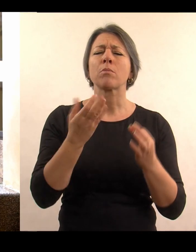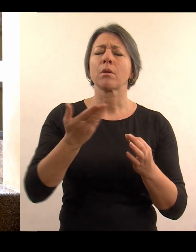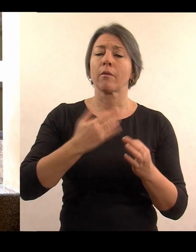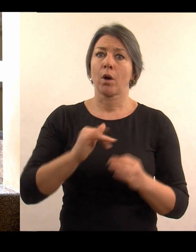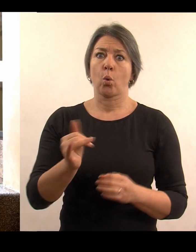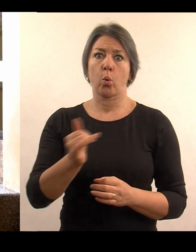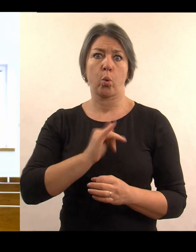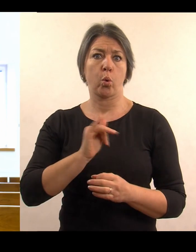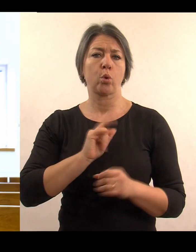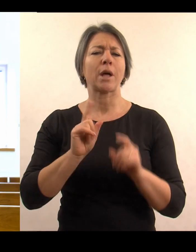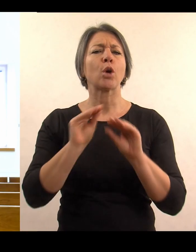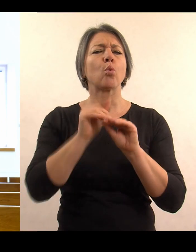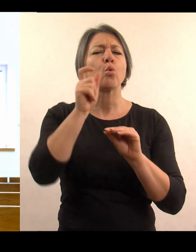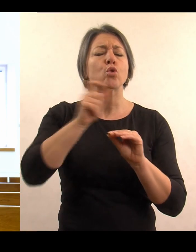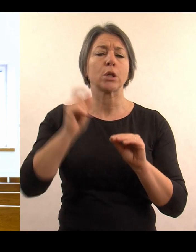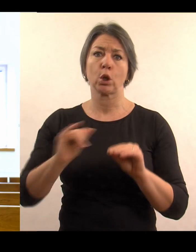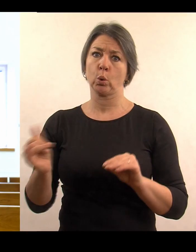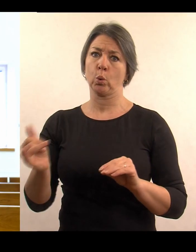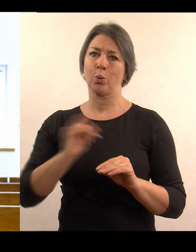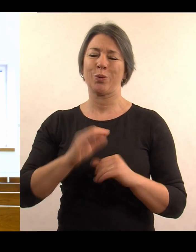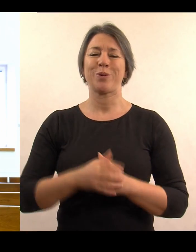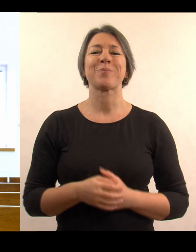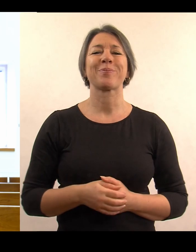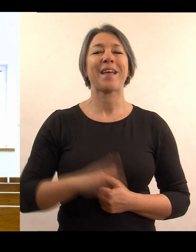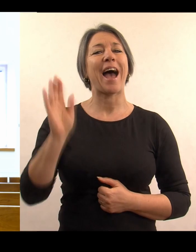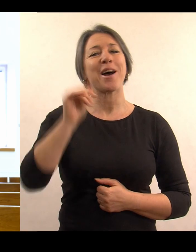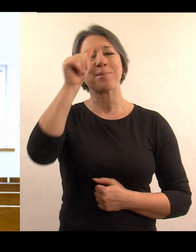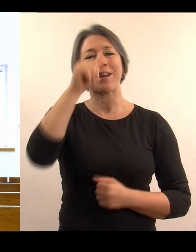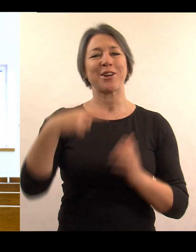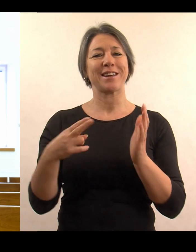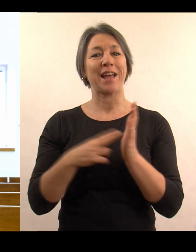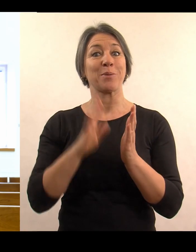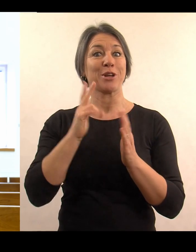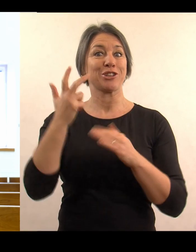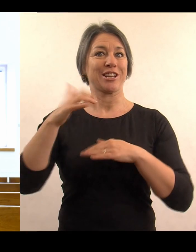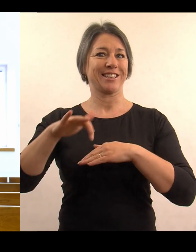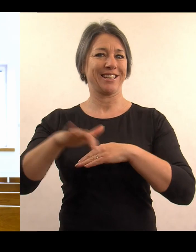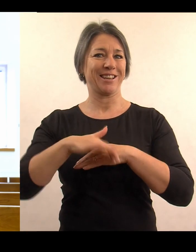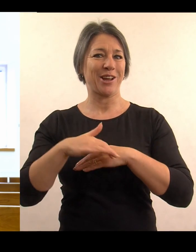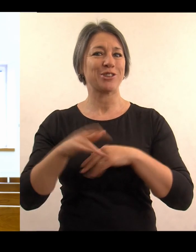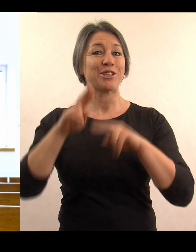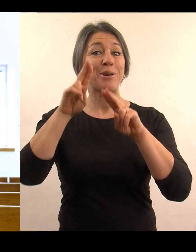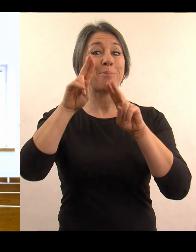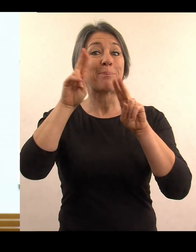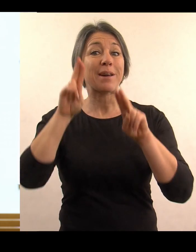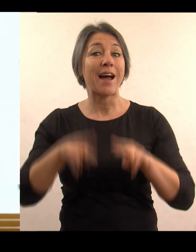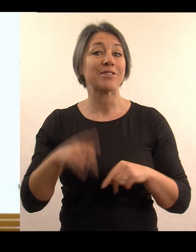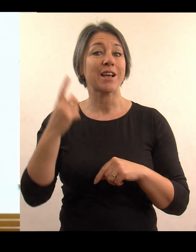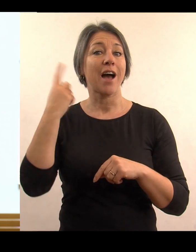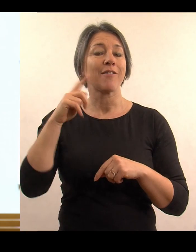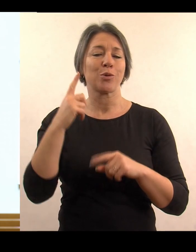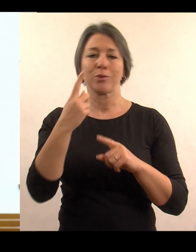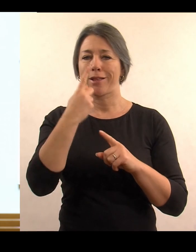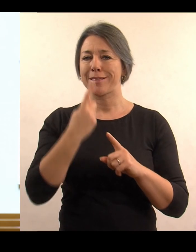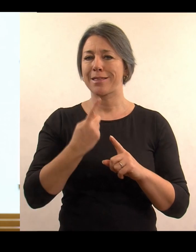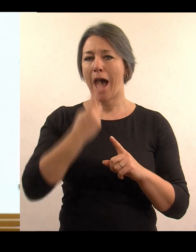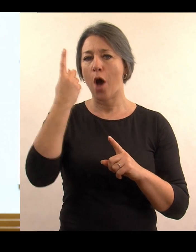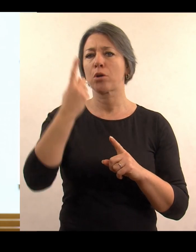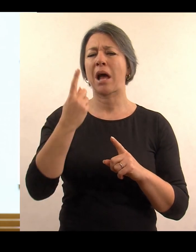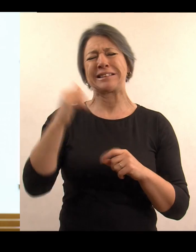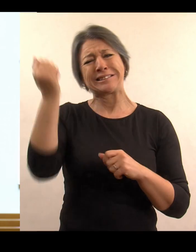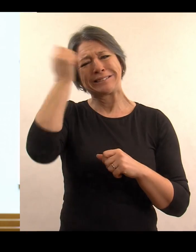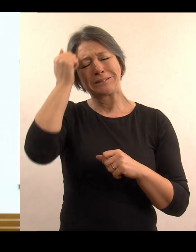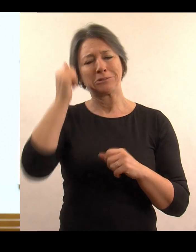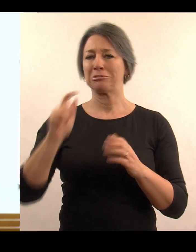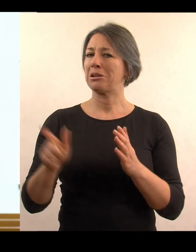strašně zajímavé učitelé. Ahoj, já jsem Naty, teďka jdu do třetíáku a na právech jsem skončila úplnou náhodou. Ale musím říct, že